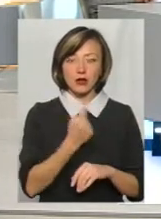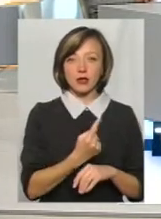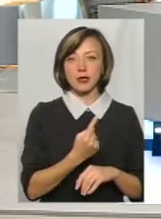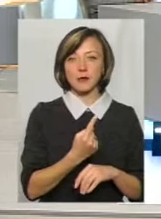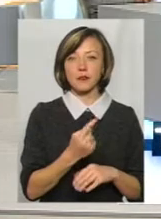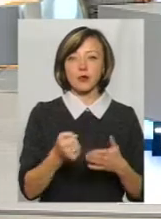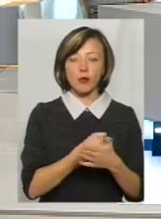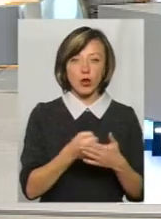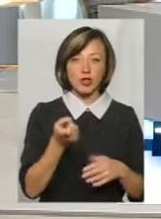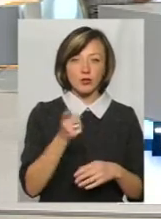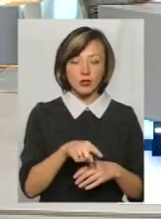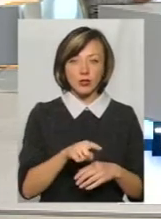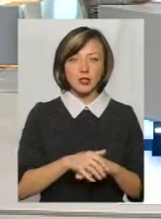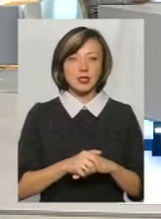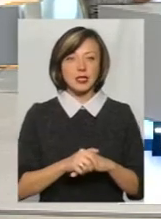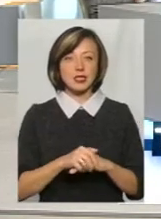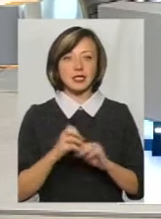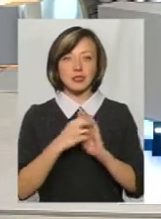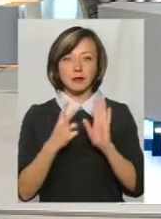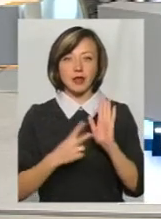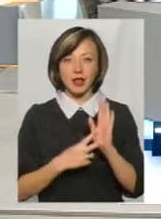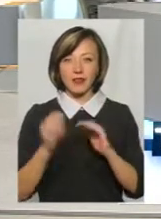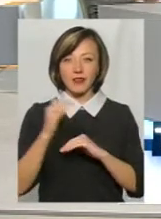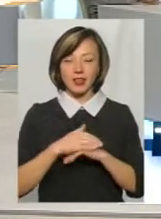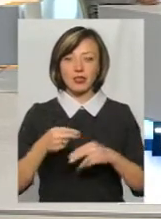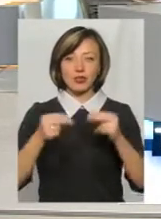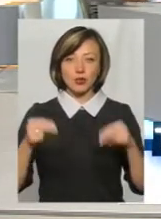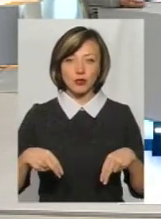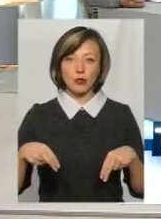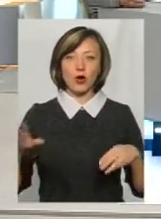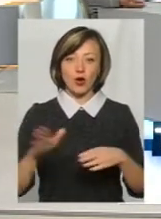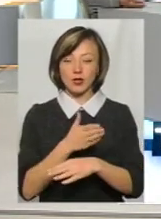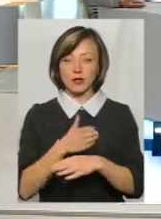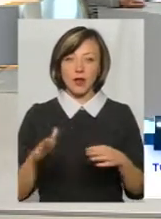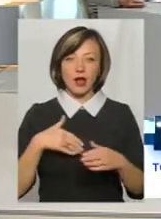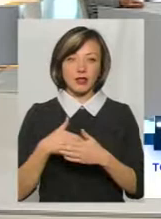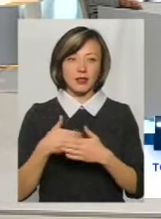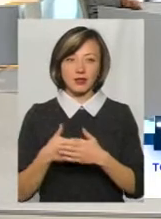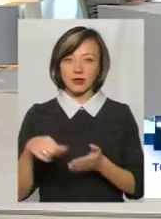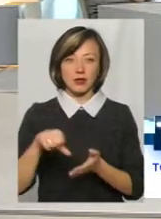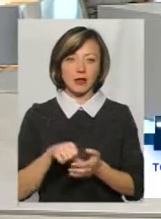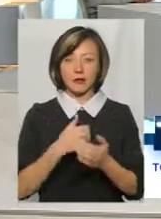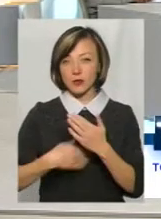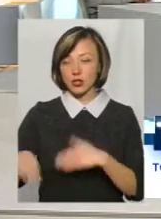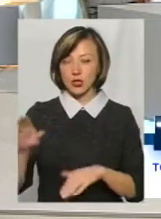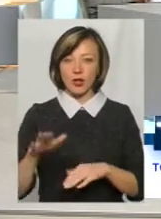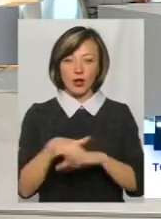Одні домоглися того, що хотіли. 17-го вечора цей шлюб розірвали, тому що громадські активісти пішли. Але вони не просто пішли.